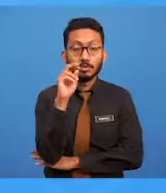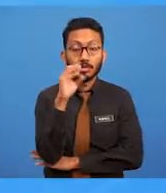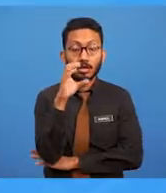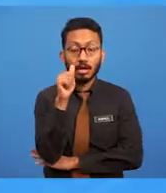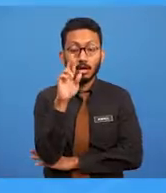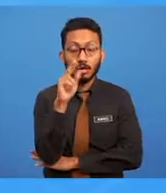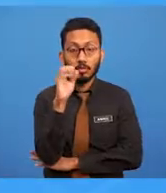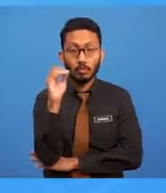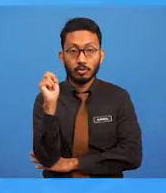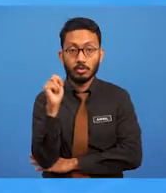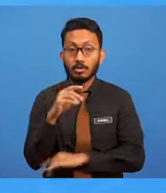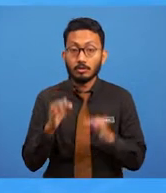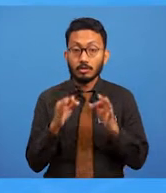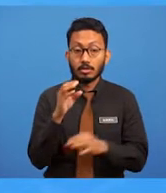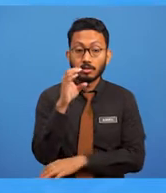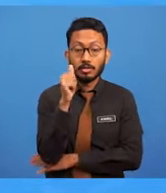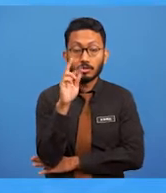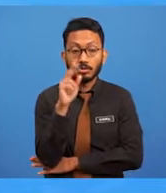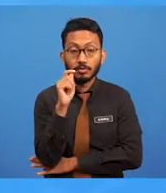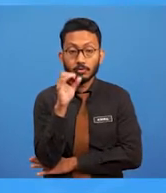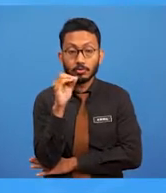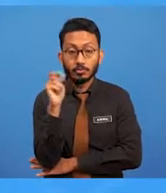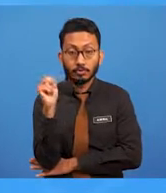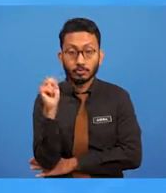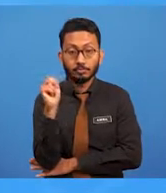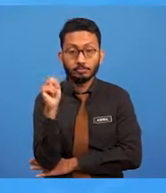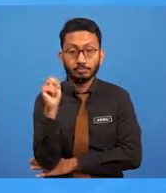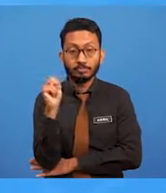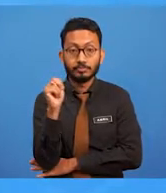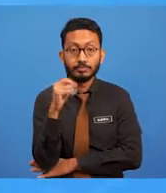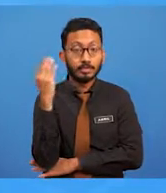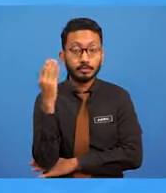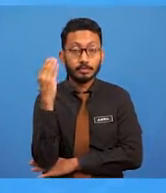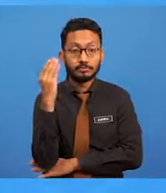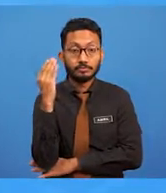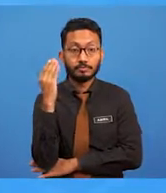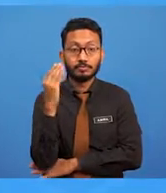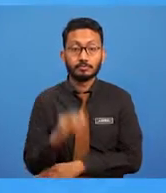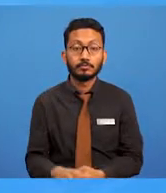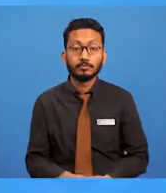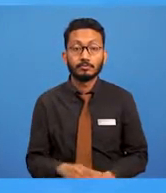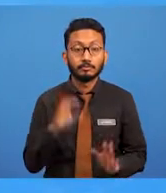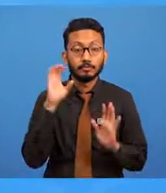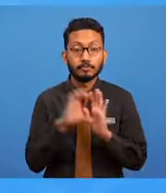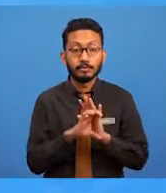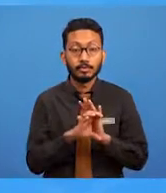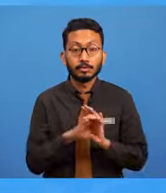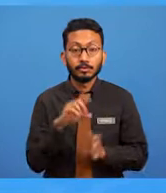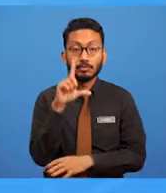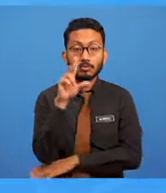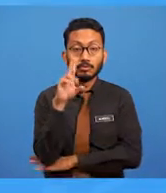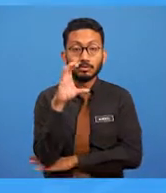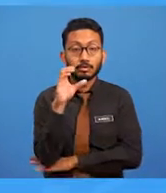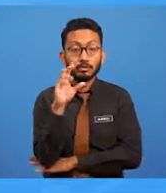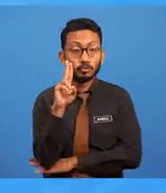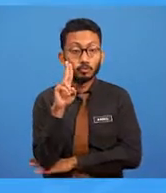Walaupun kartun biasanya merujuk kepada animasi ataupun gambar lucu dalam konteks